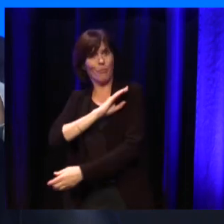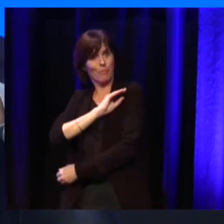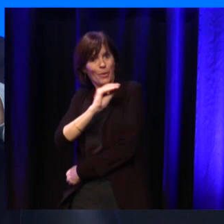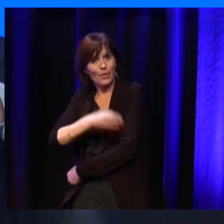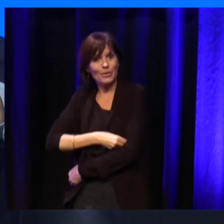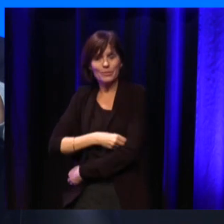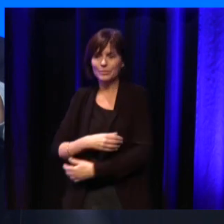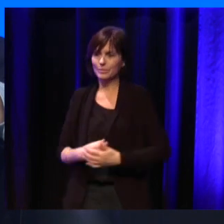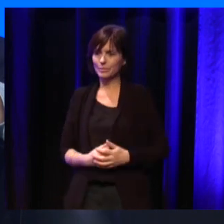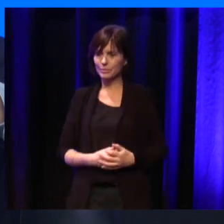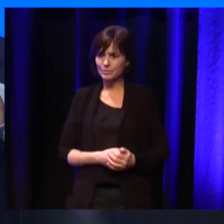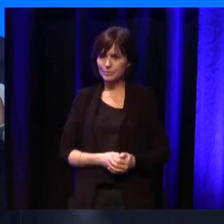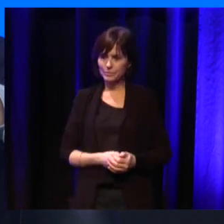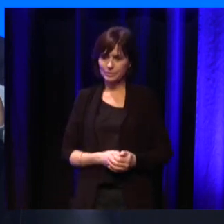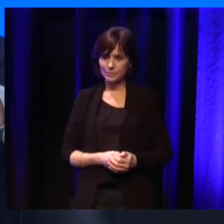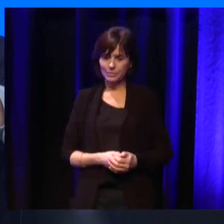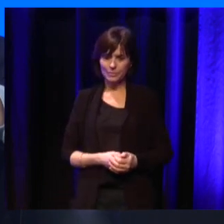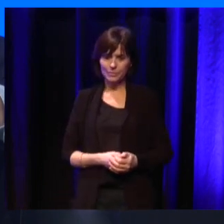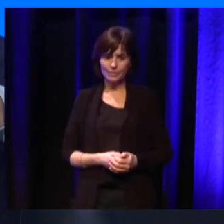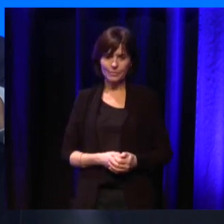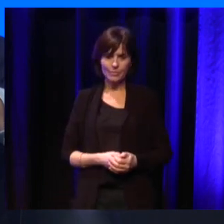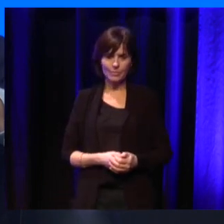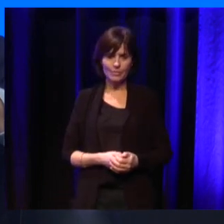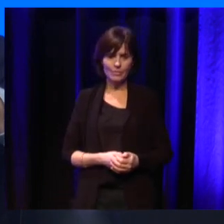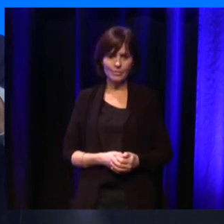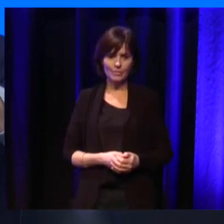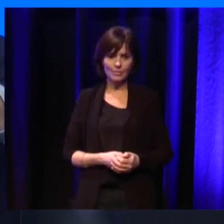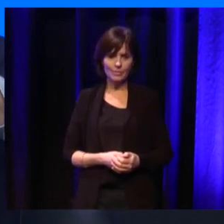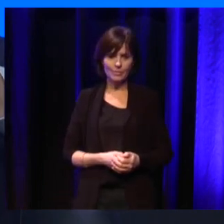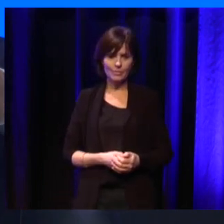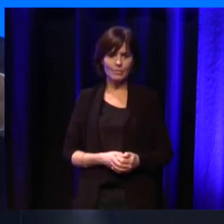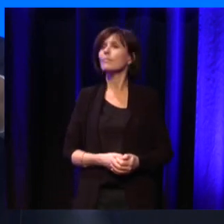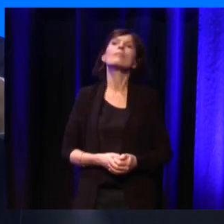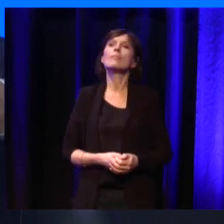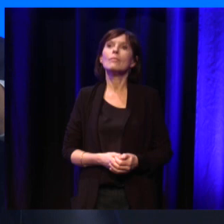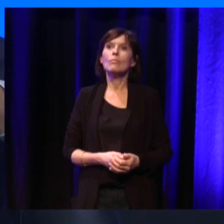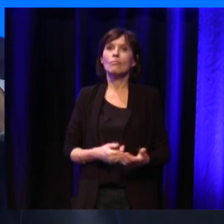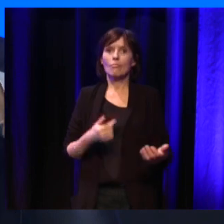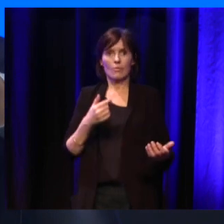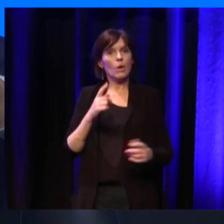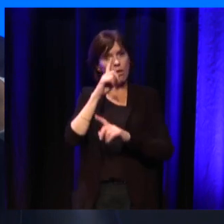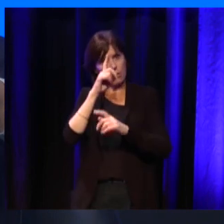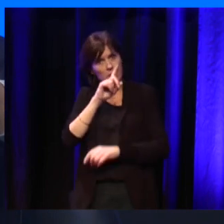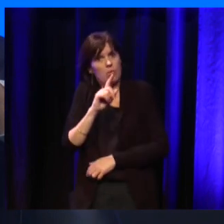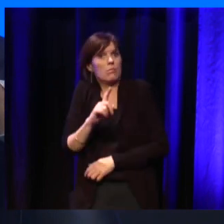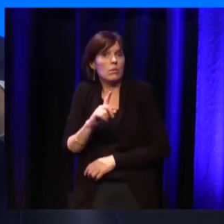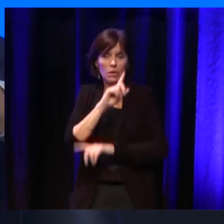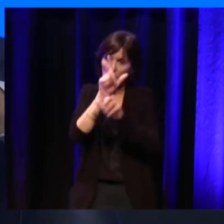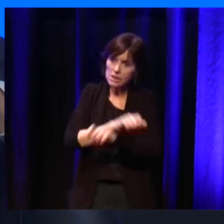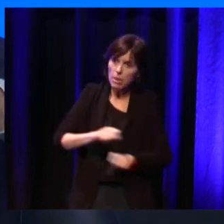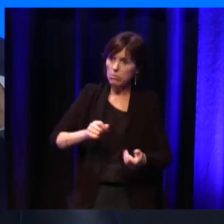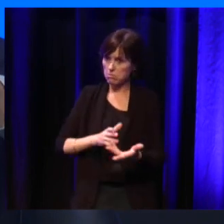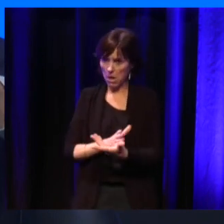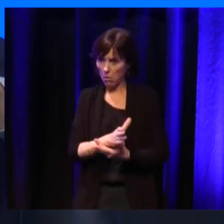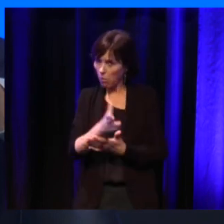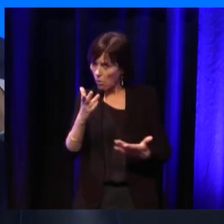faire face à ces problèmes. Donc, il y a le respect du parcours de soins, il l'éducation thérapeutique, des patients, qui,